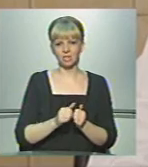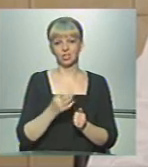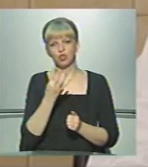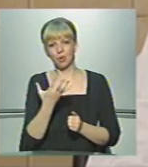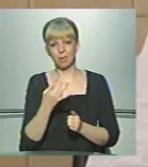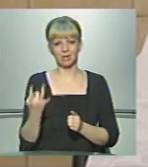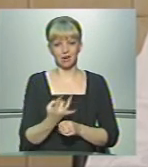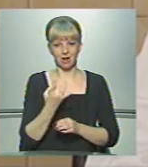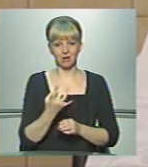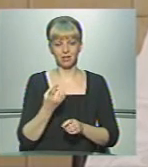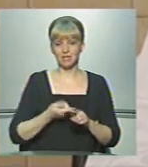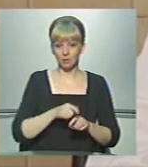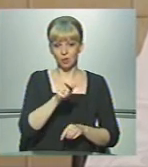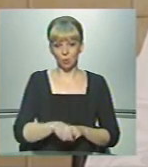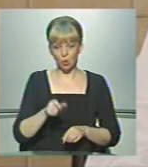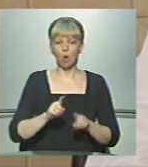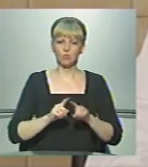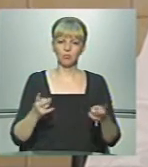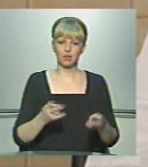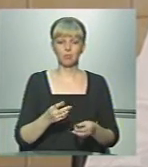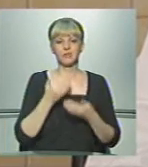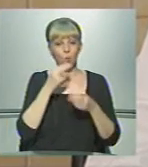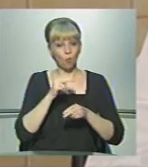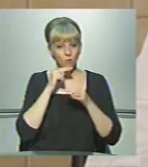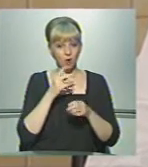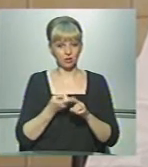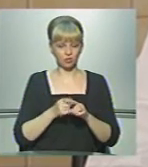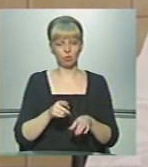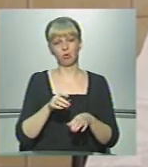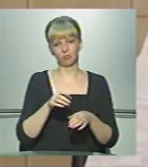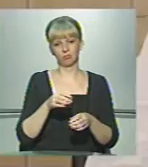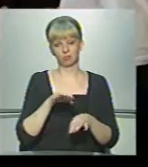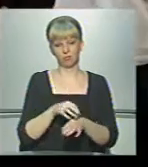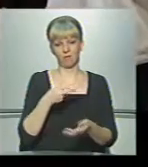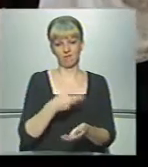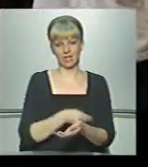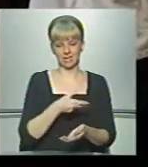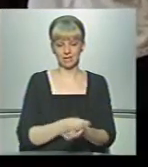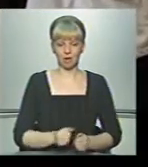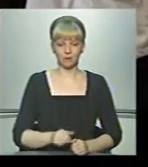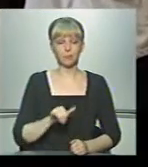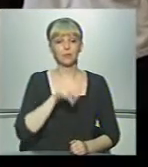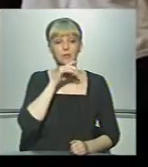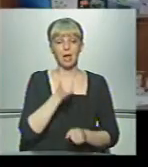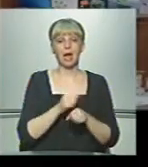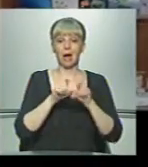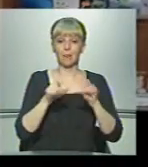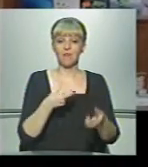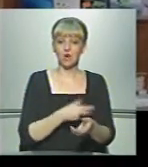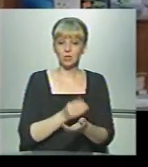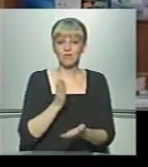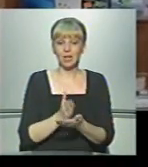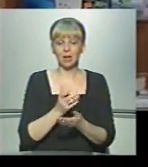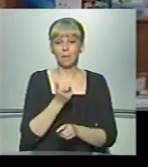-5 разів. Цим людям особливо треба звернути увагу на те, щоб провести вакцинацію. У чернівецьких аптеках вакцину